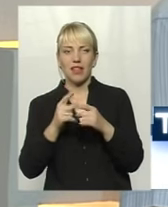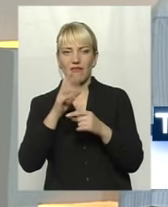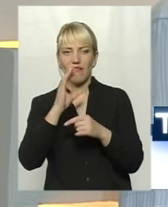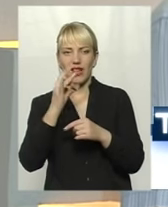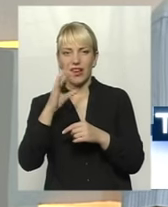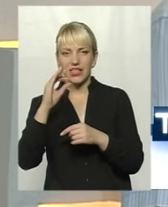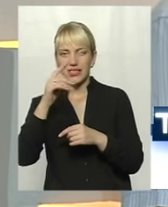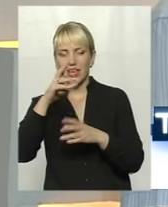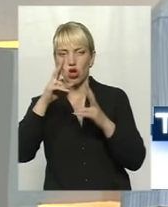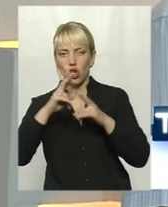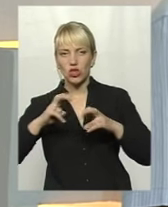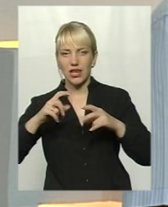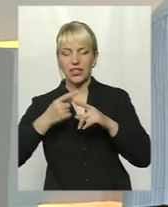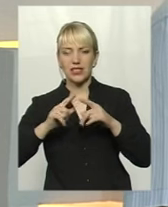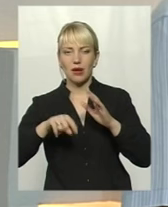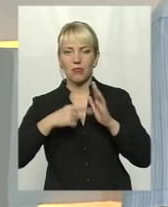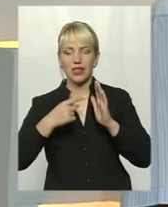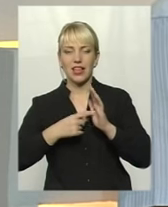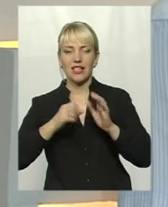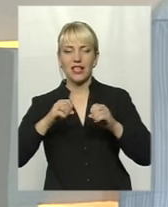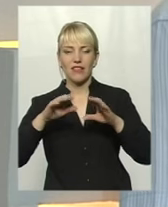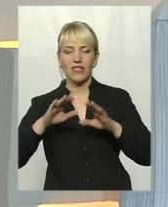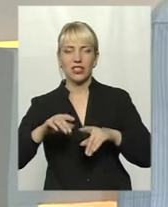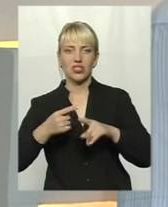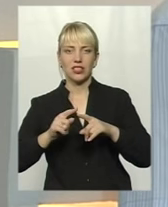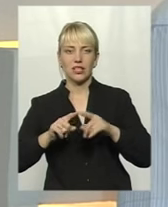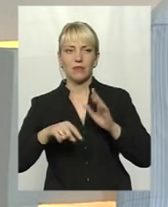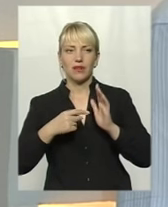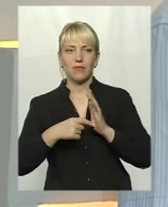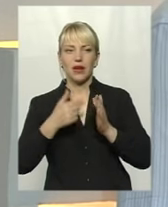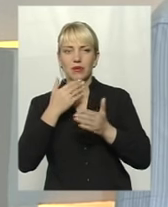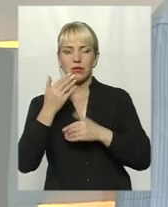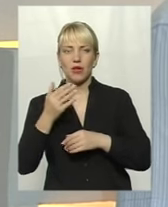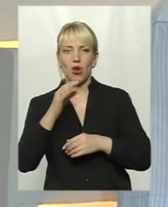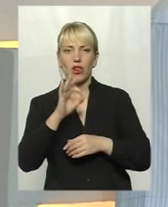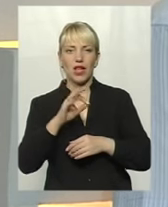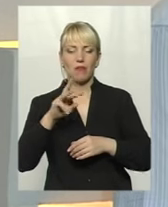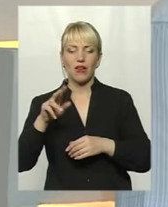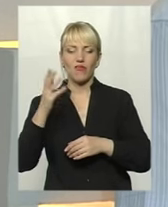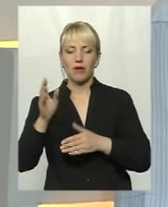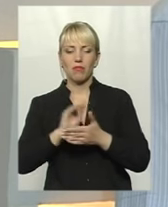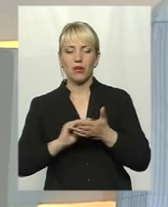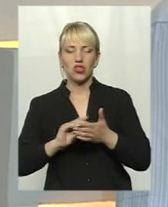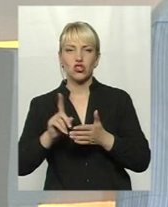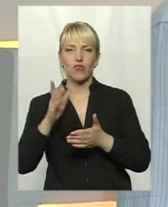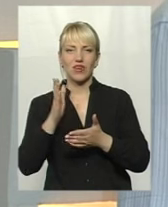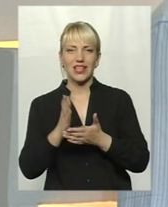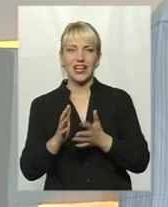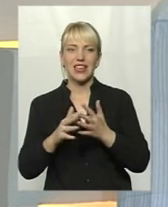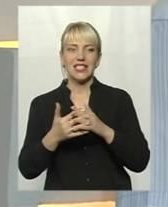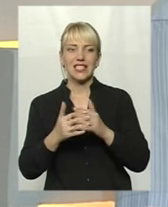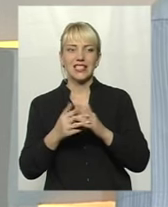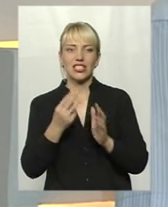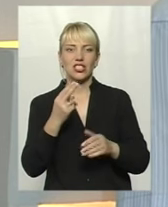і вивчити, якщо треба по всьому, виникне все. Але я хотів би запитати, Олег Маркович, ви пишете посюдну, що ви є жителем села Шпичниць.